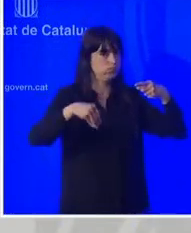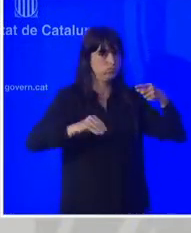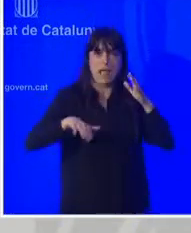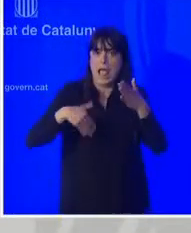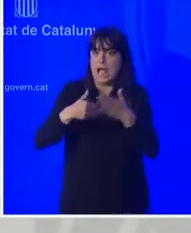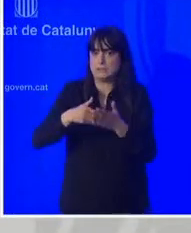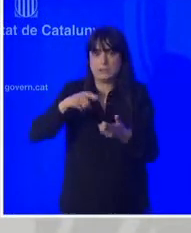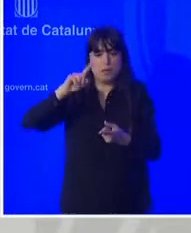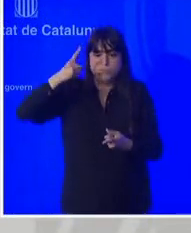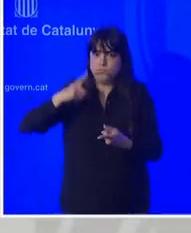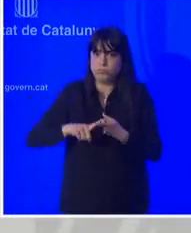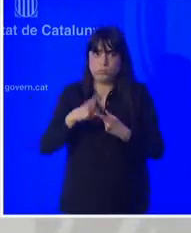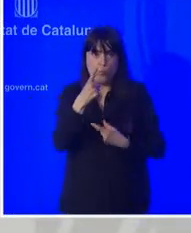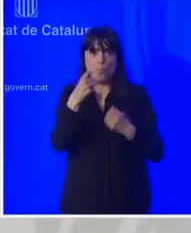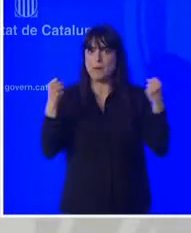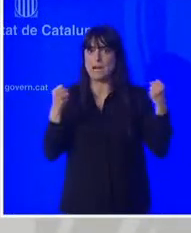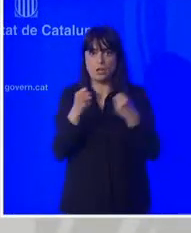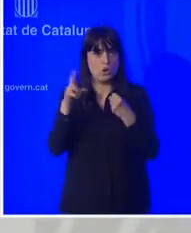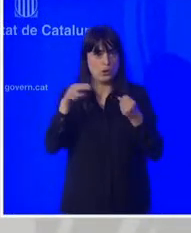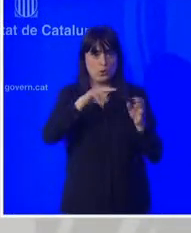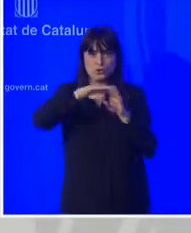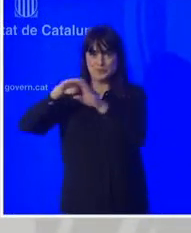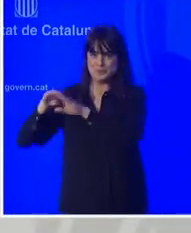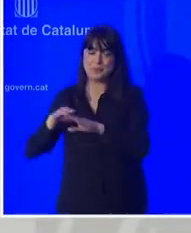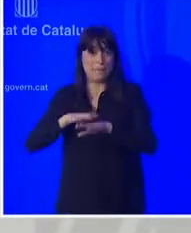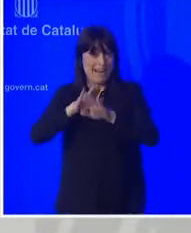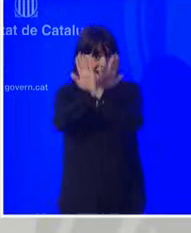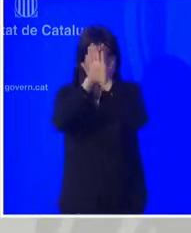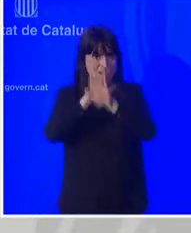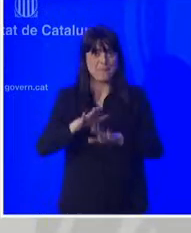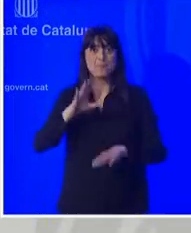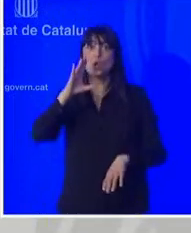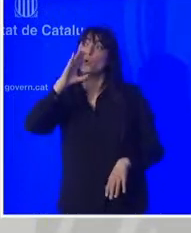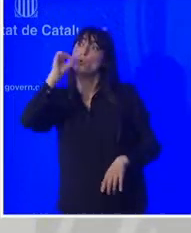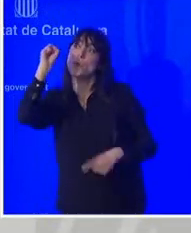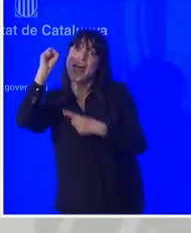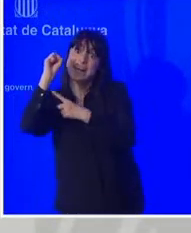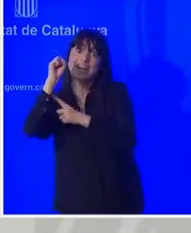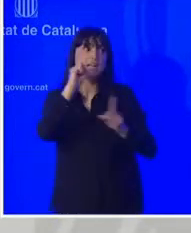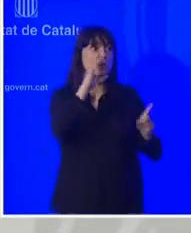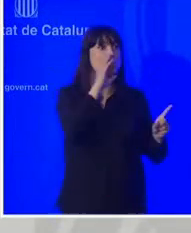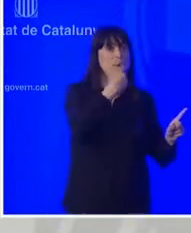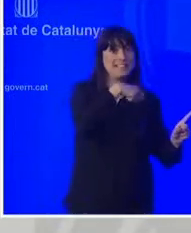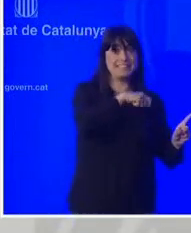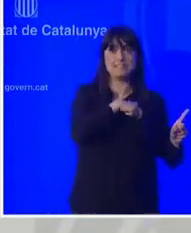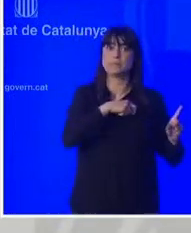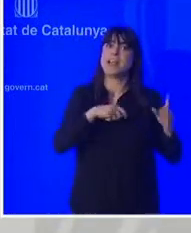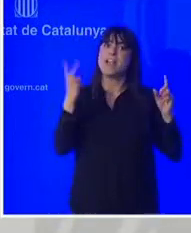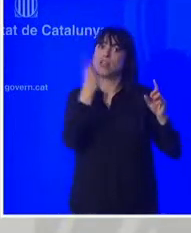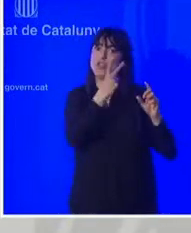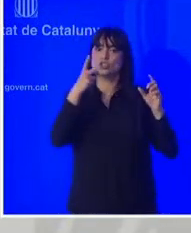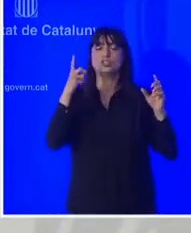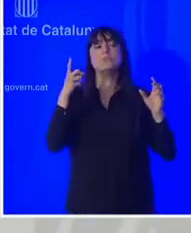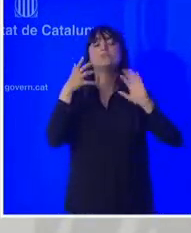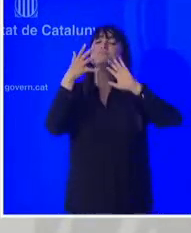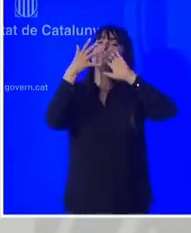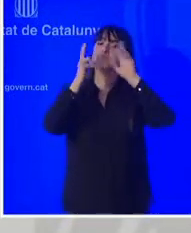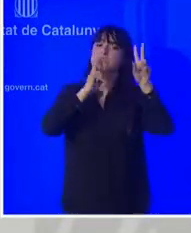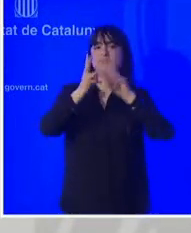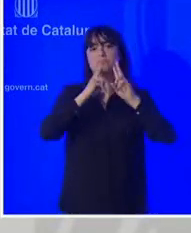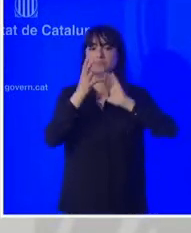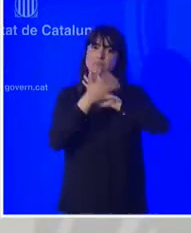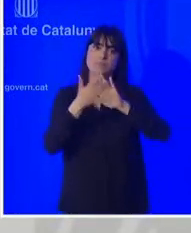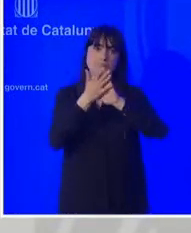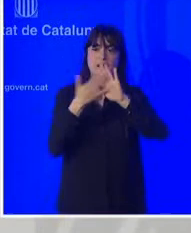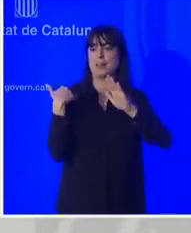I en tercer lloc, al Govern hem acordat l'inici de les negociacions amb l'Estat per tal de resoldre les discrepàncies en